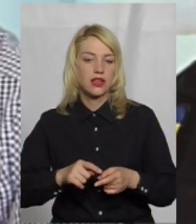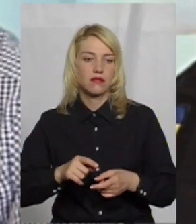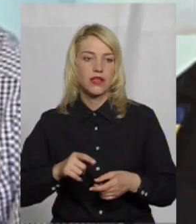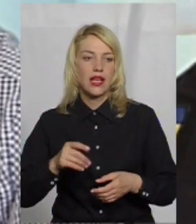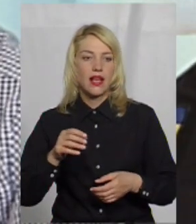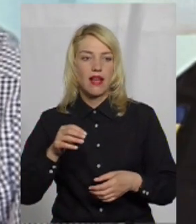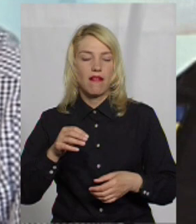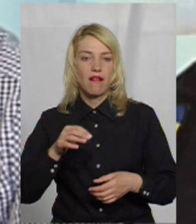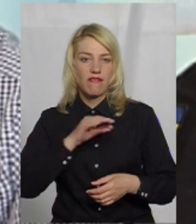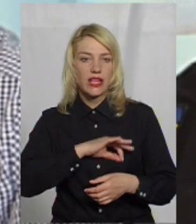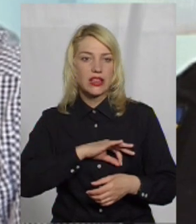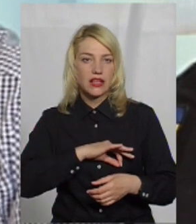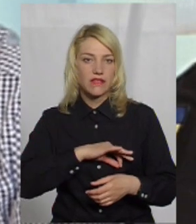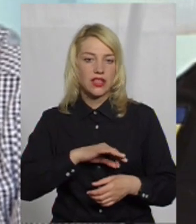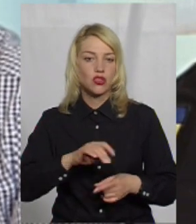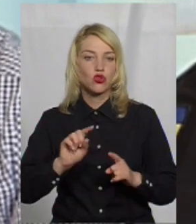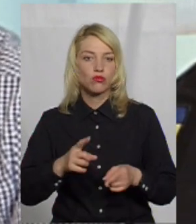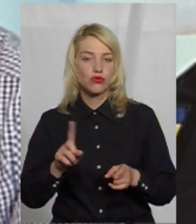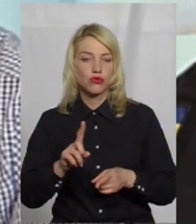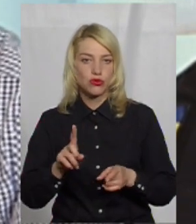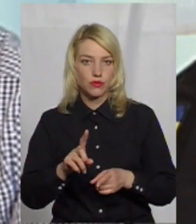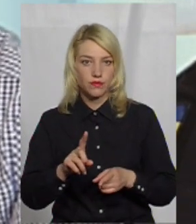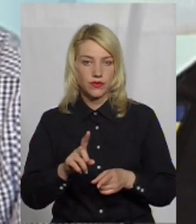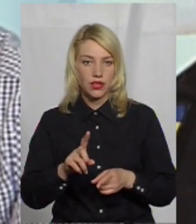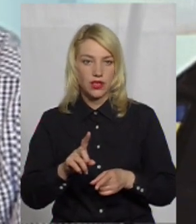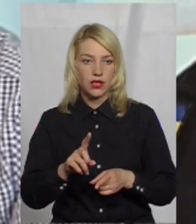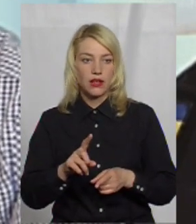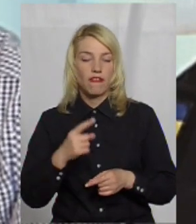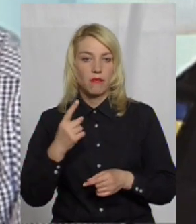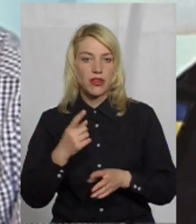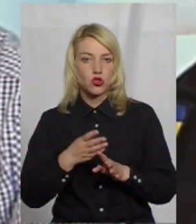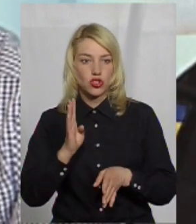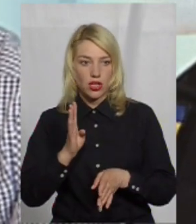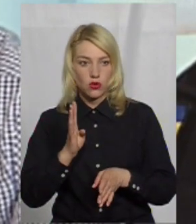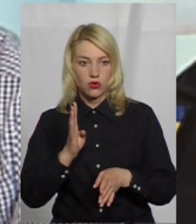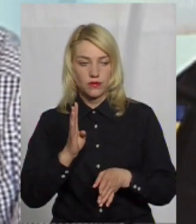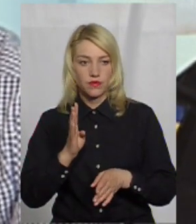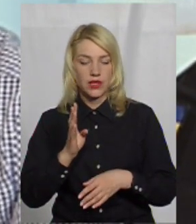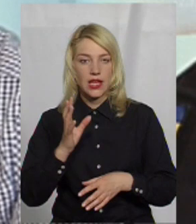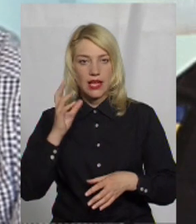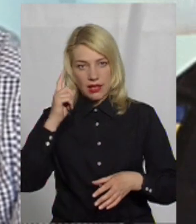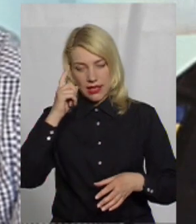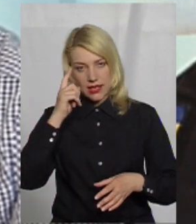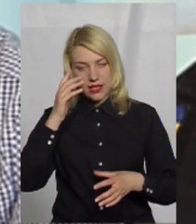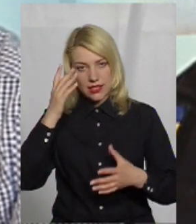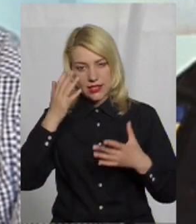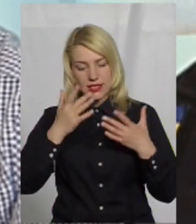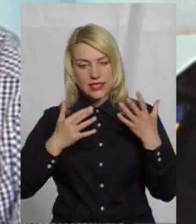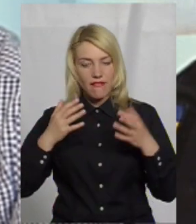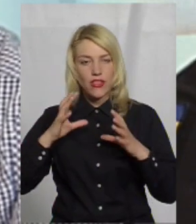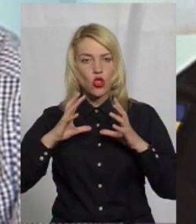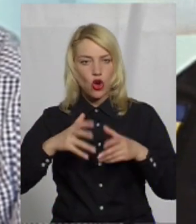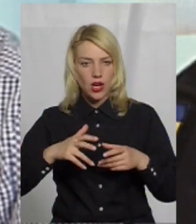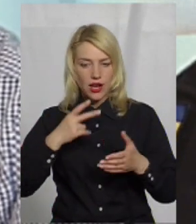він дуже ефективний. Чому? Наголошу на тому, що в першу чергу світогляд людей на сьогоднішній день такий,